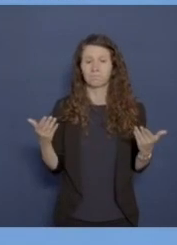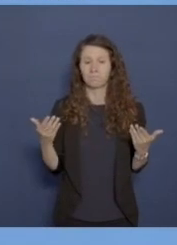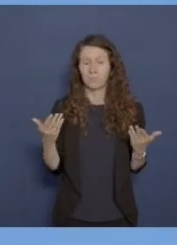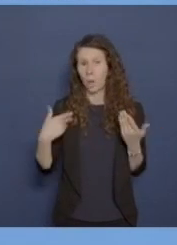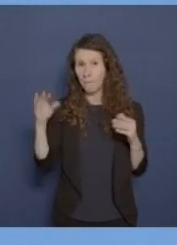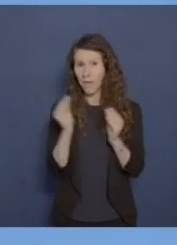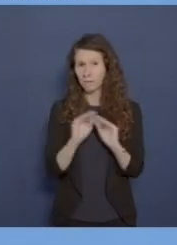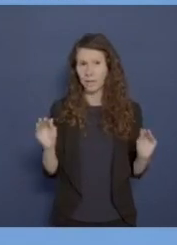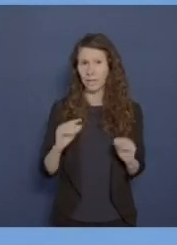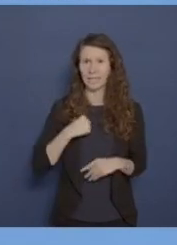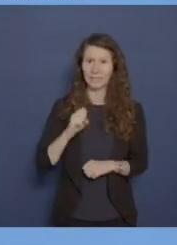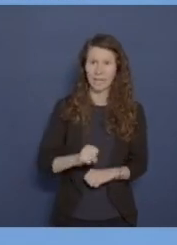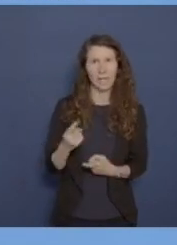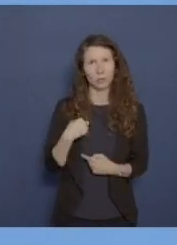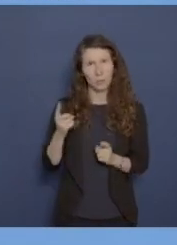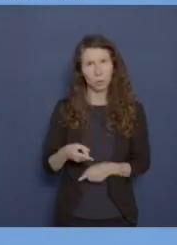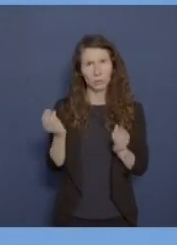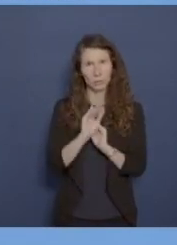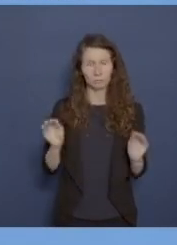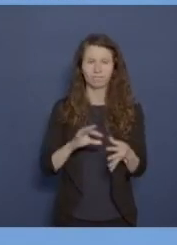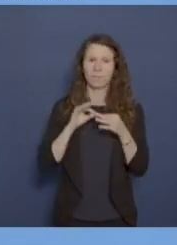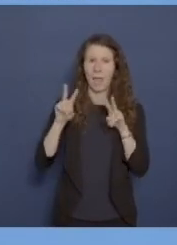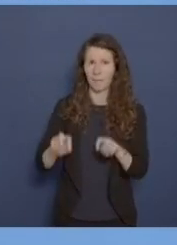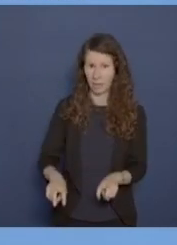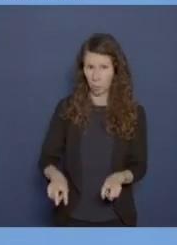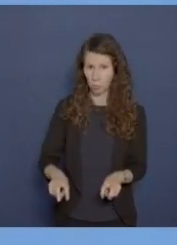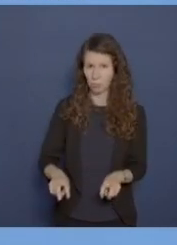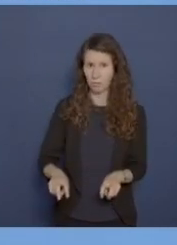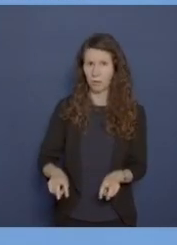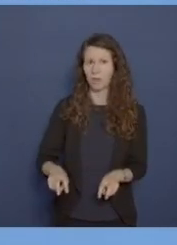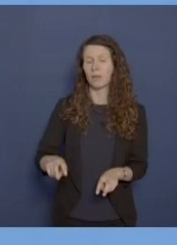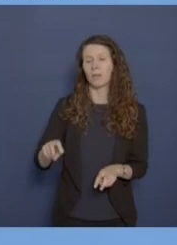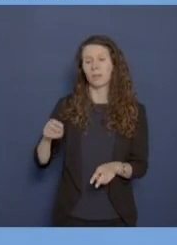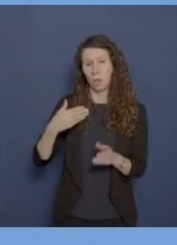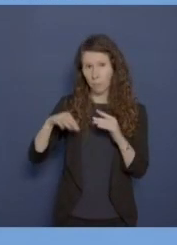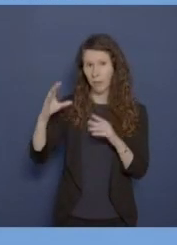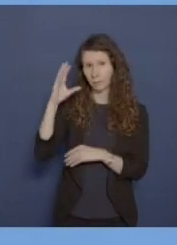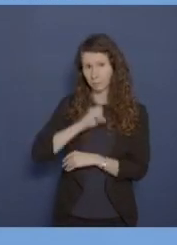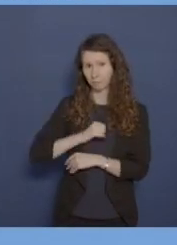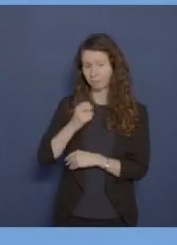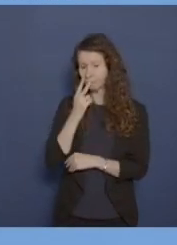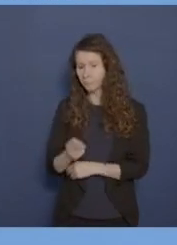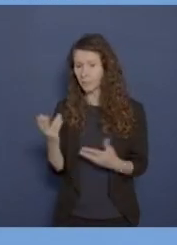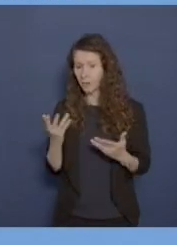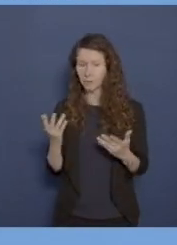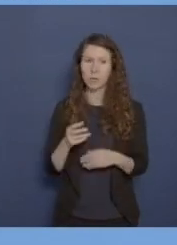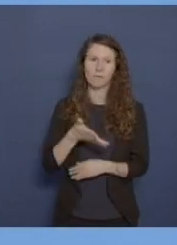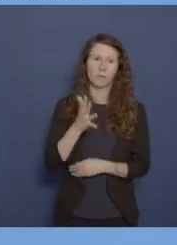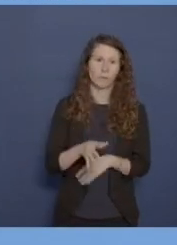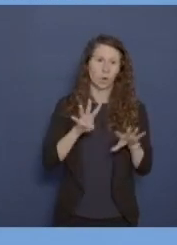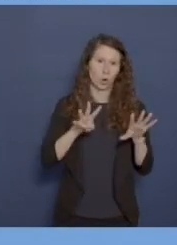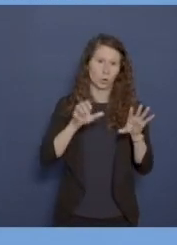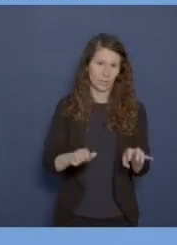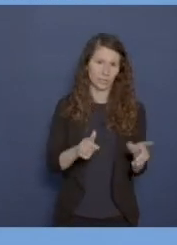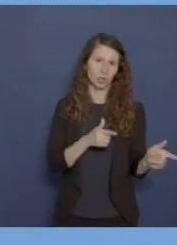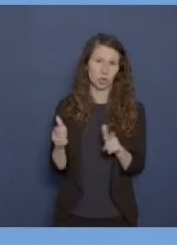mitteilen oder muss ich Ihnen mitteilen, dass im Zuge von Ermittlungen weiterhin bekannt geworden ist, dass es ein Fehl von 569